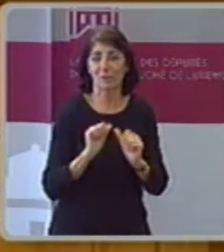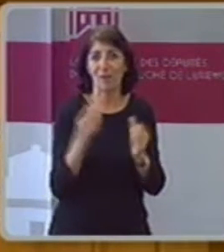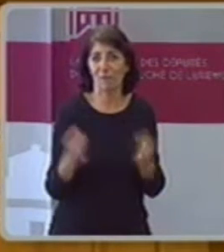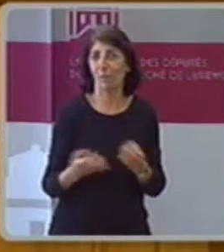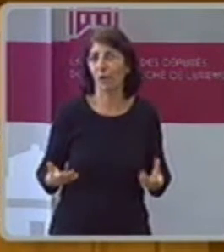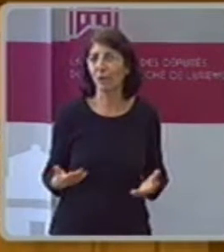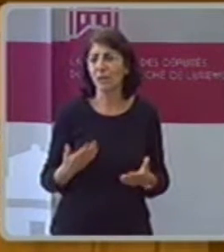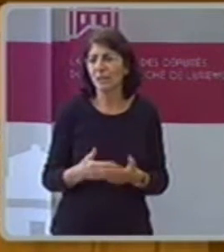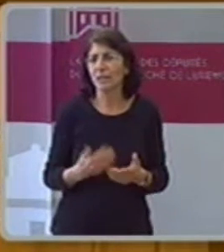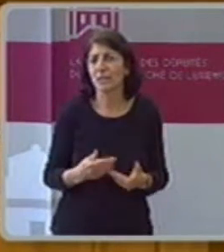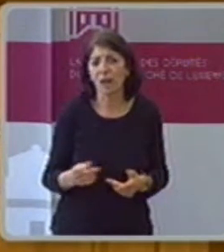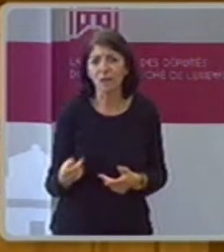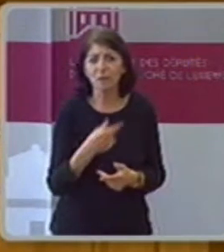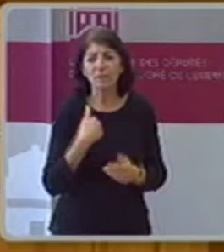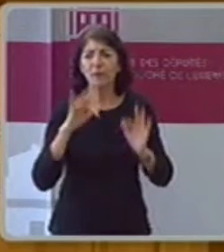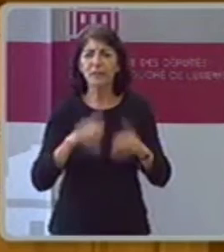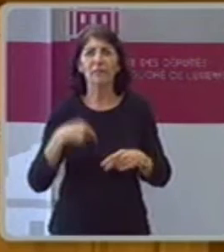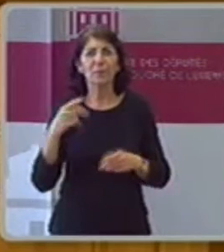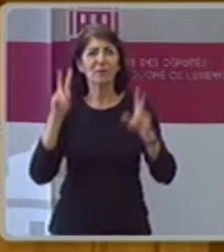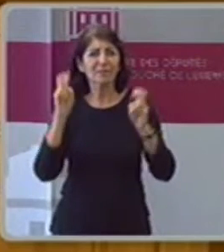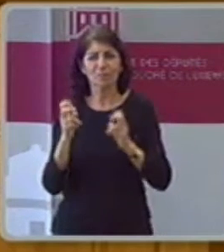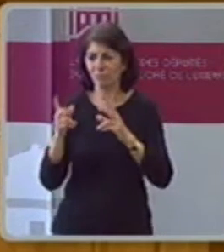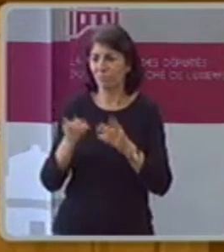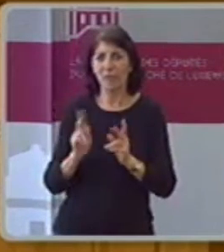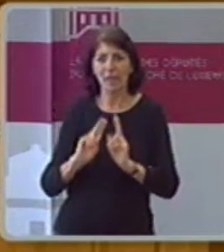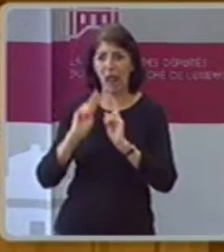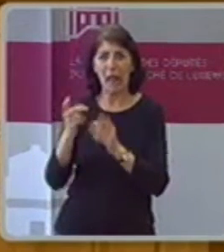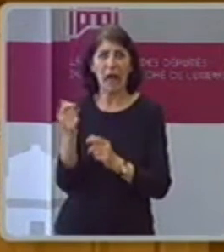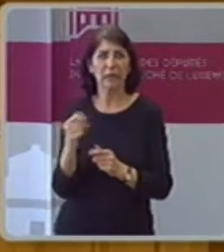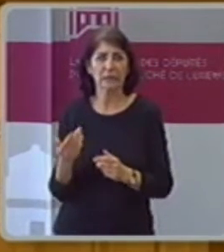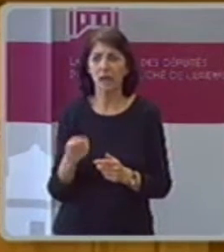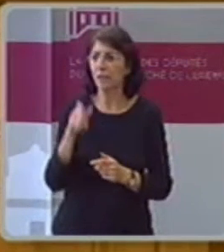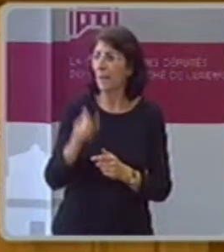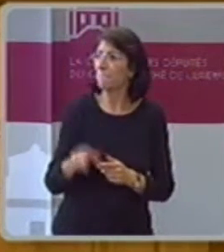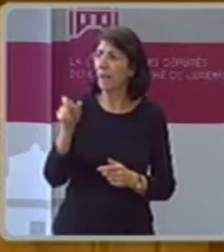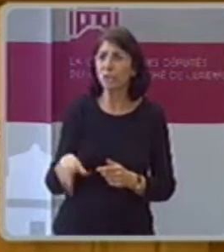Sie sollten bitten, Geld muss dahin gehen, wo alles so zählt.